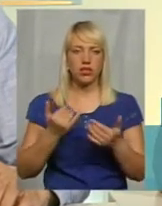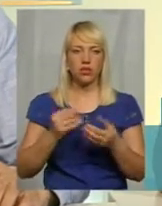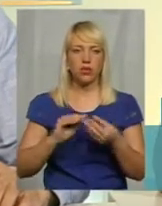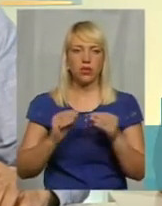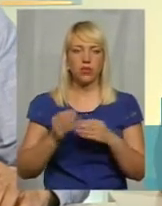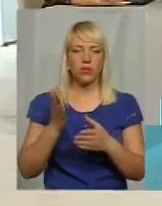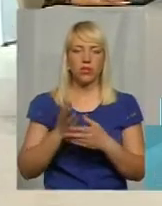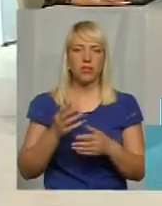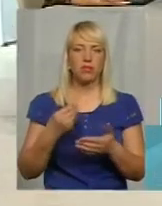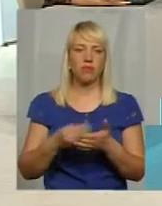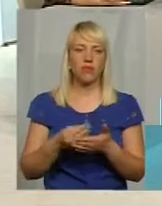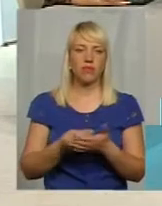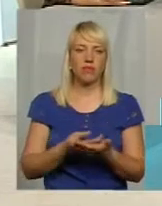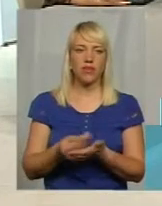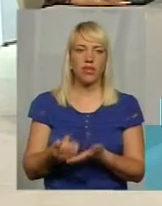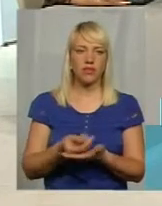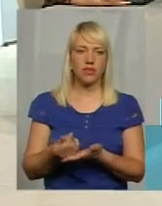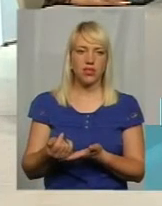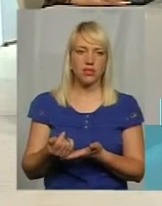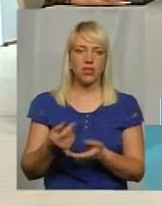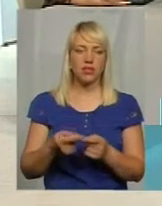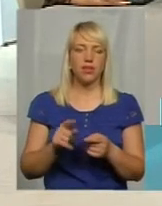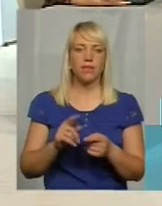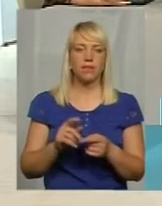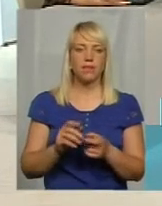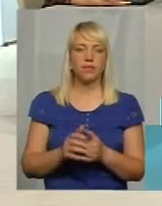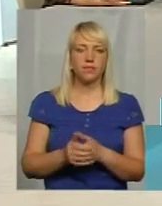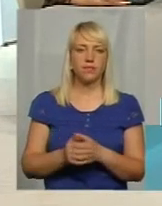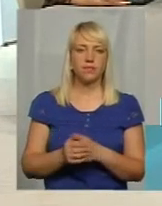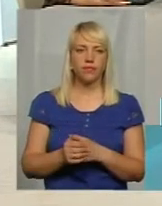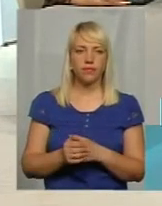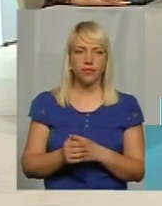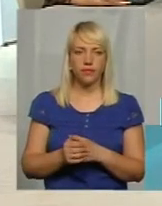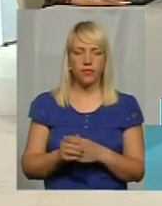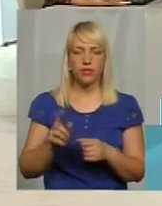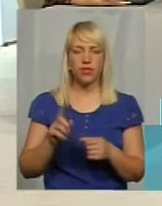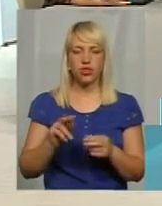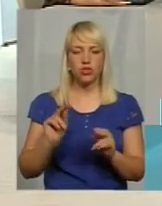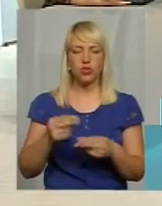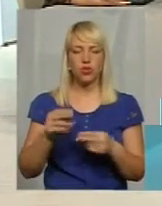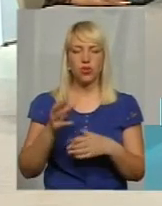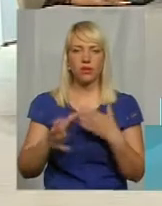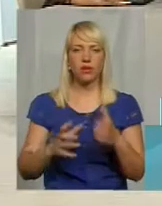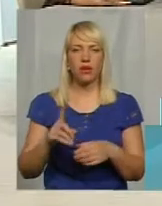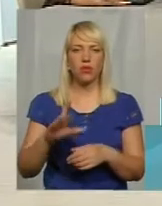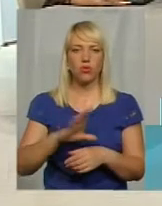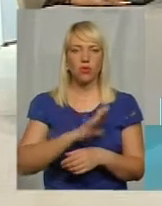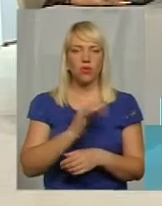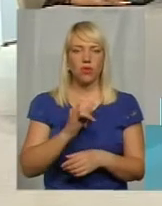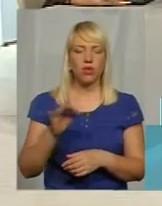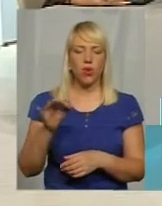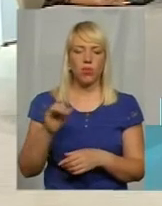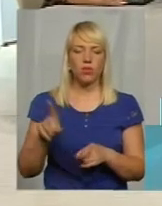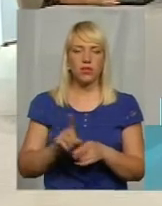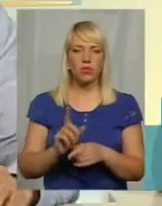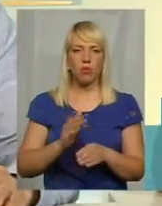міністерстві с фінансування от той же гимназиады, пусть це Асвітянська, с тем же чемпіонатом мира, який був, і область теж